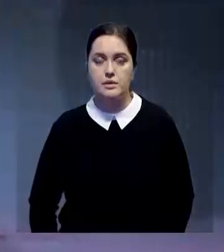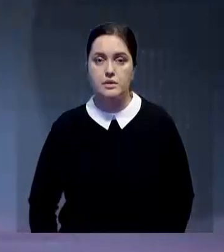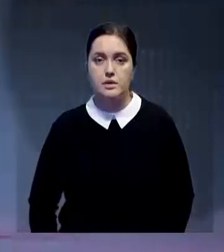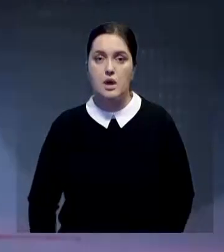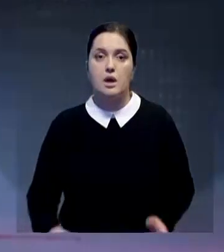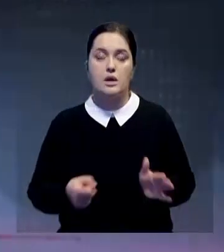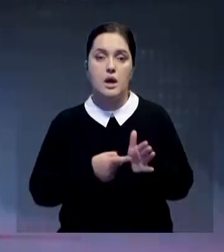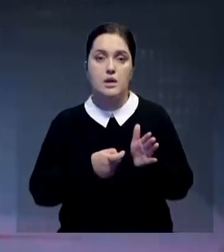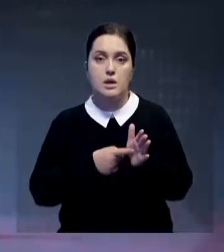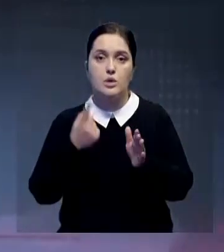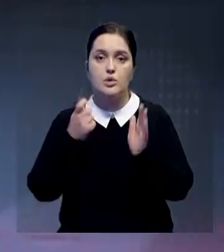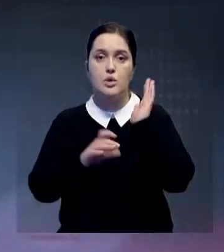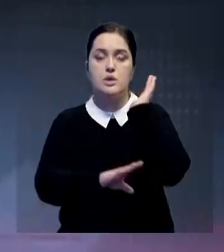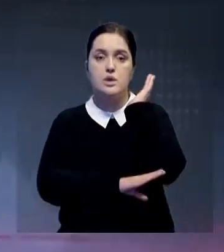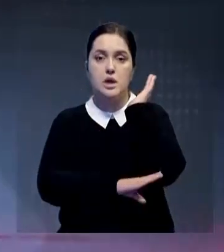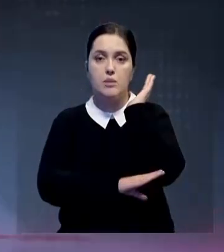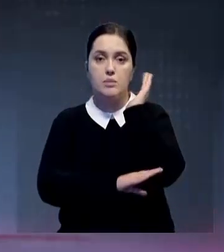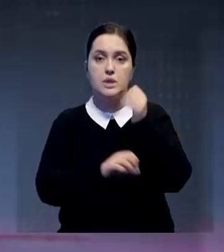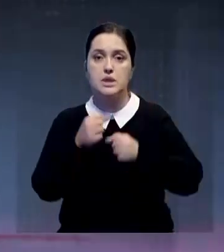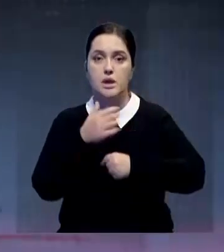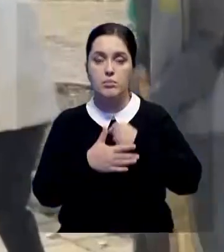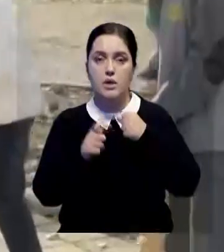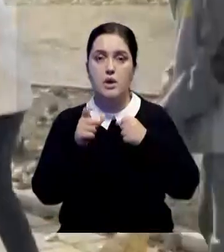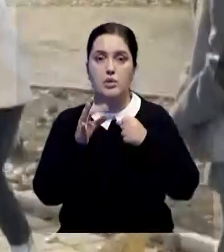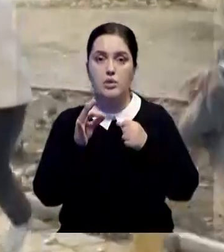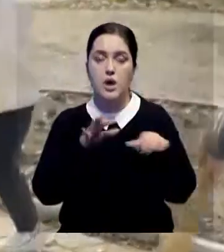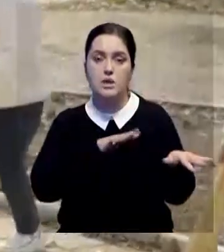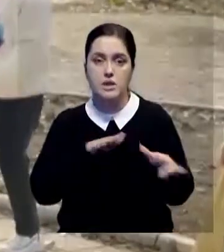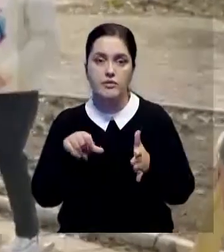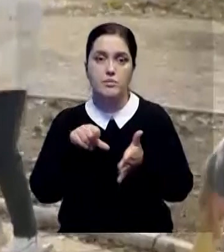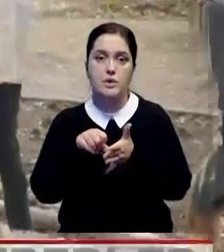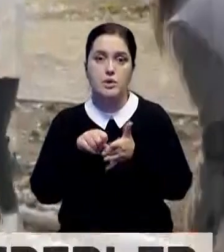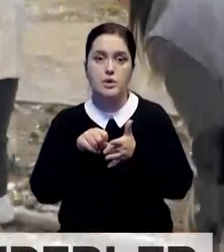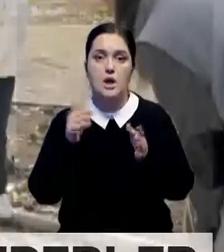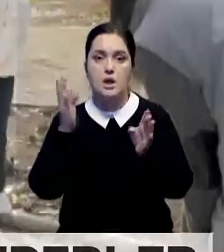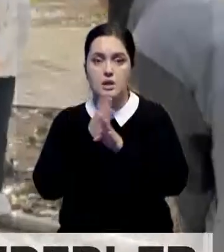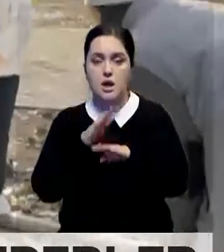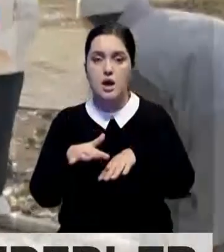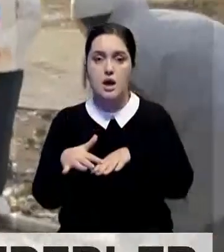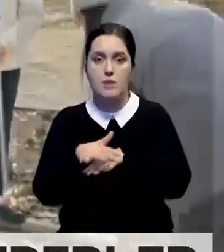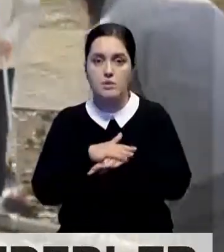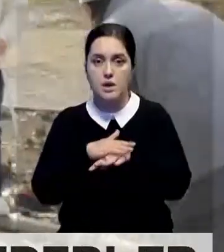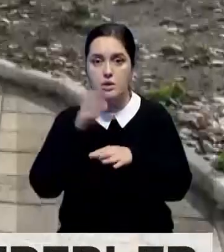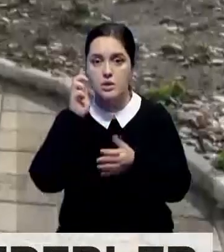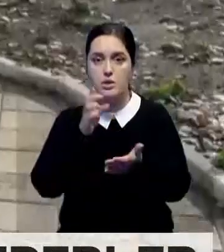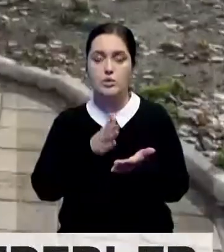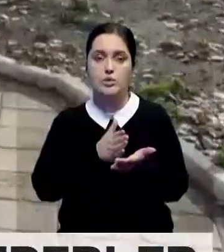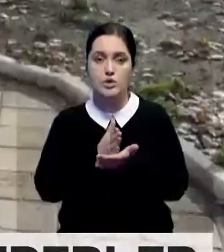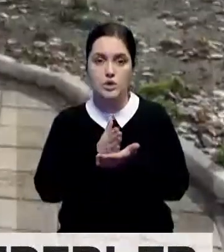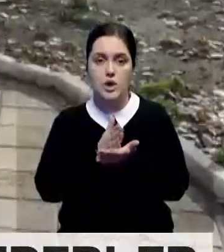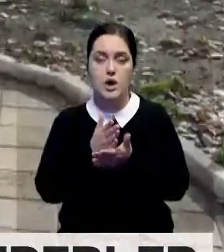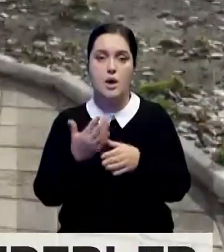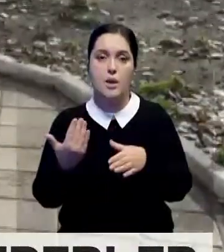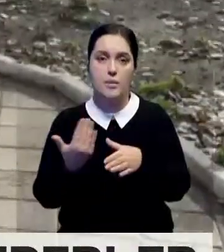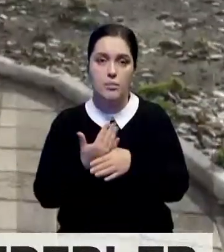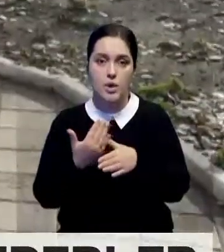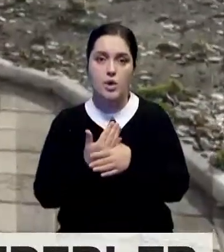Жители Караганды высадили 100 деревьев в областном центре. Прошла экоакция, в ней приняли участие экологи, общественники, госслужащие